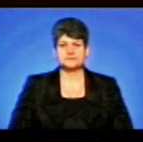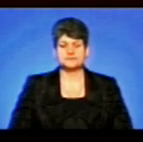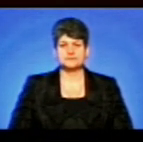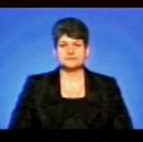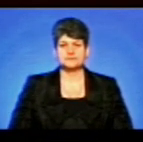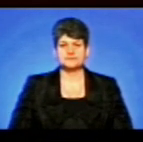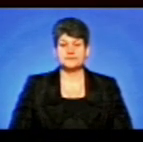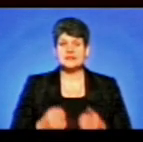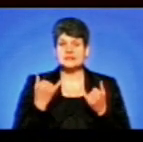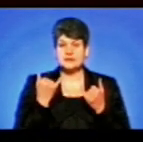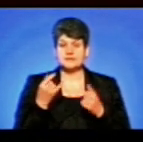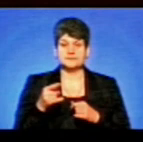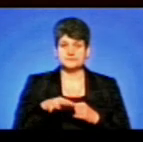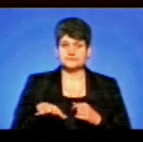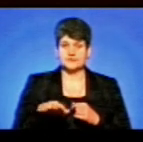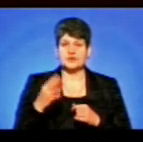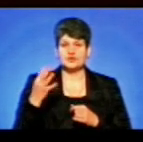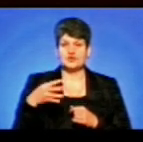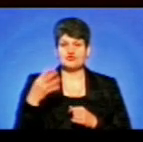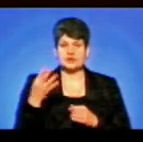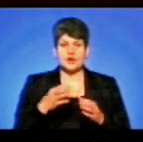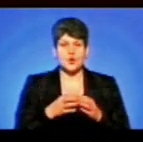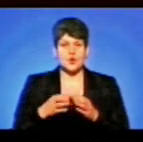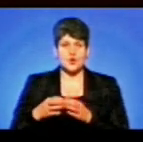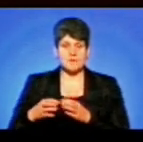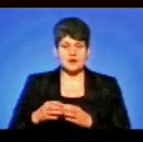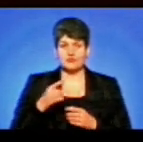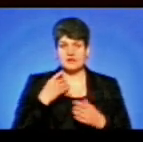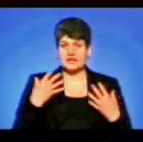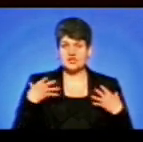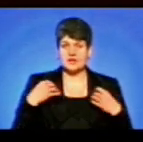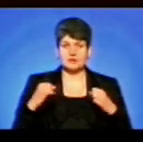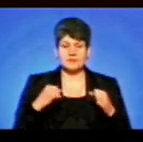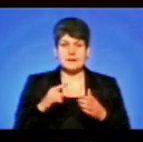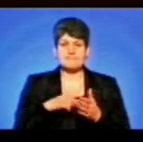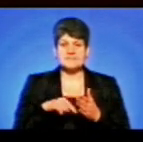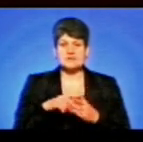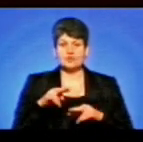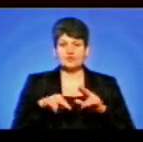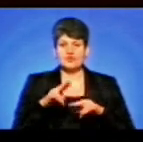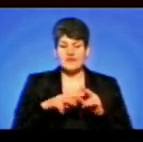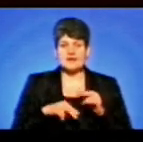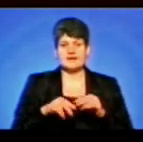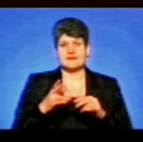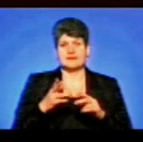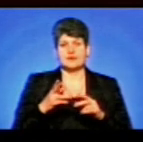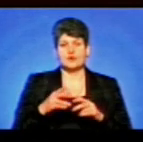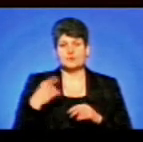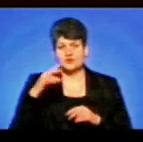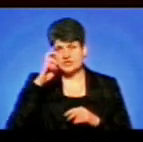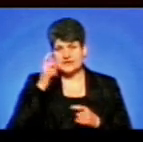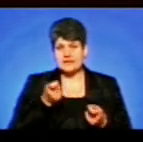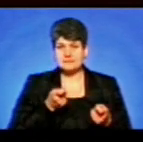Зараз на Тернопільщині 44 громади, каже начальник управління містобудування та архітектури обласної державної